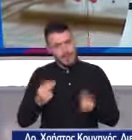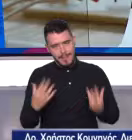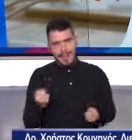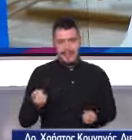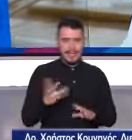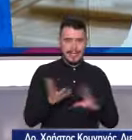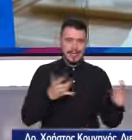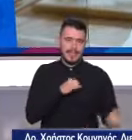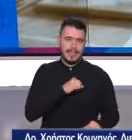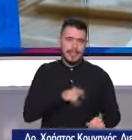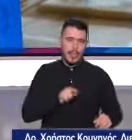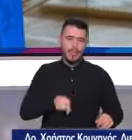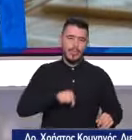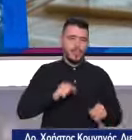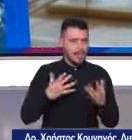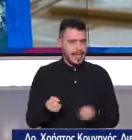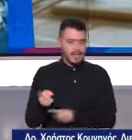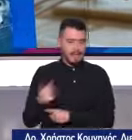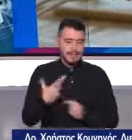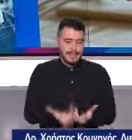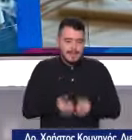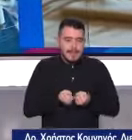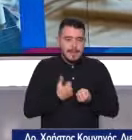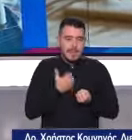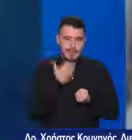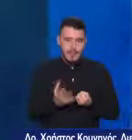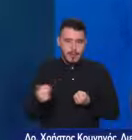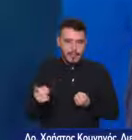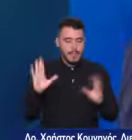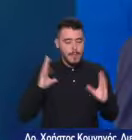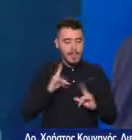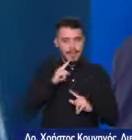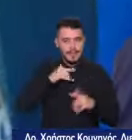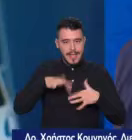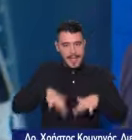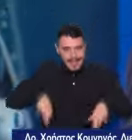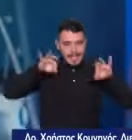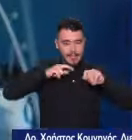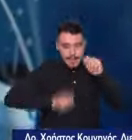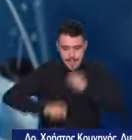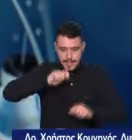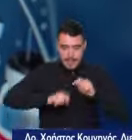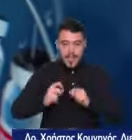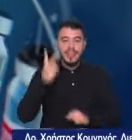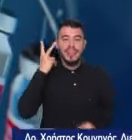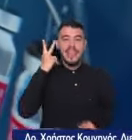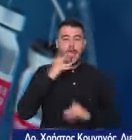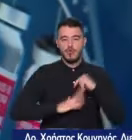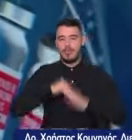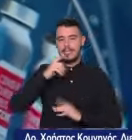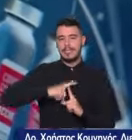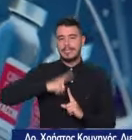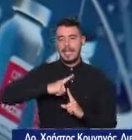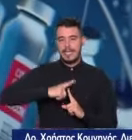έχω. Έτσι τι κάναμε εμείς. Αρχίσαμε να εξελίσσουμε τεχνικές ρομποτικής χειρουργικής και καταφέραμε να δημιουργήσουμε δύο τεχνικές. Η μία είναι η